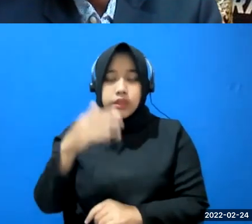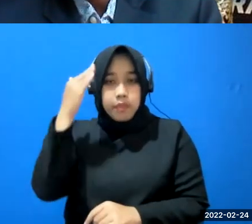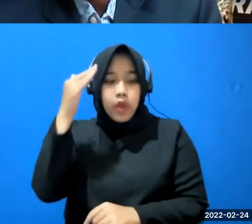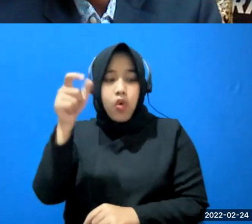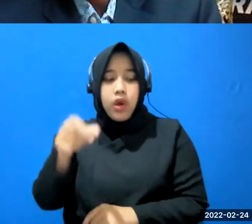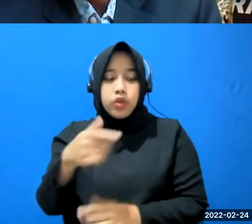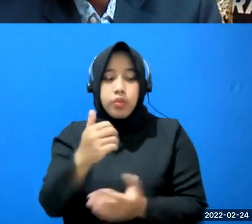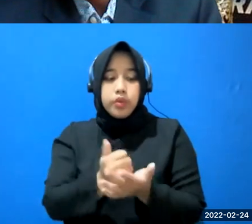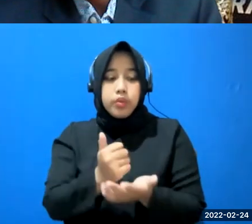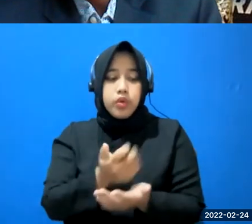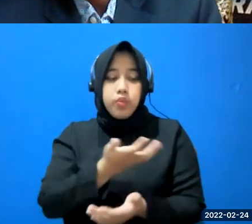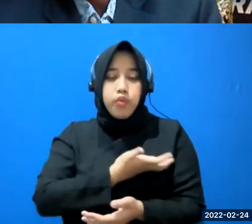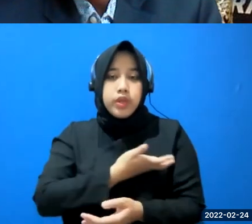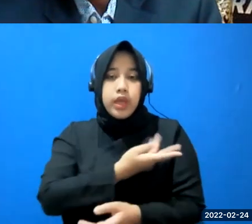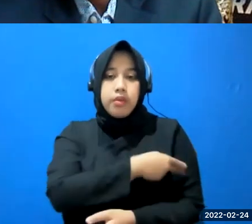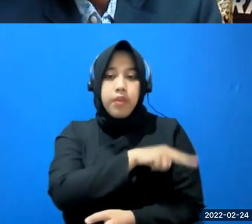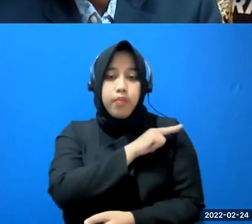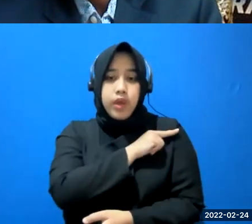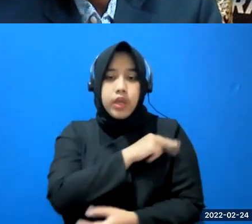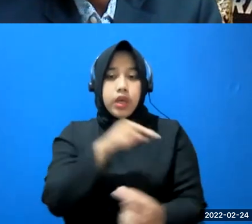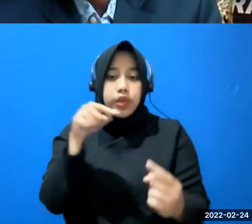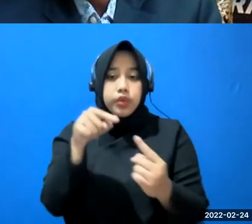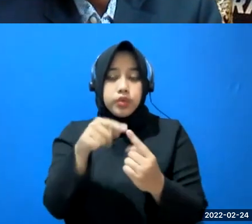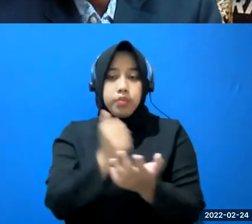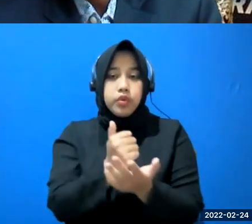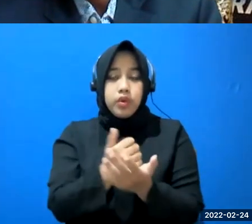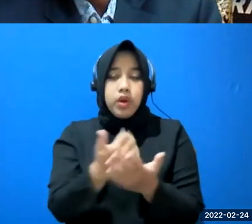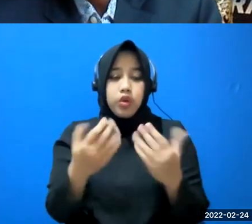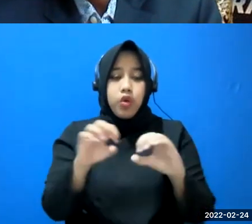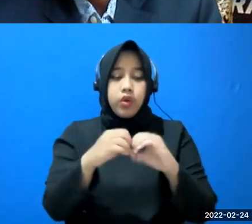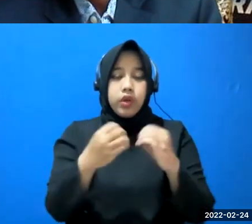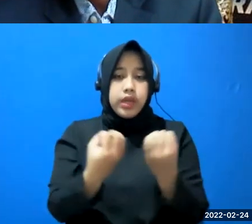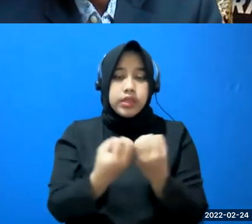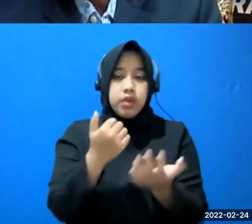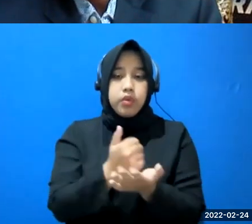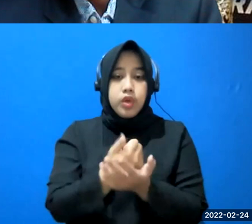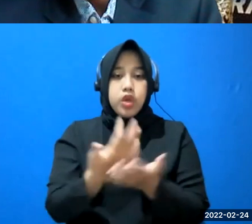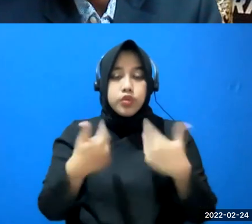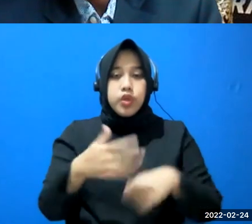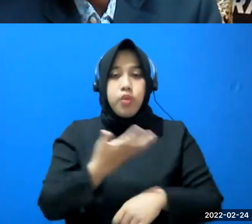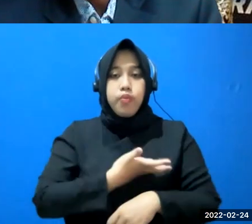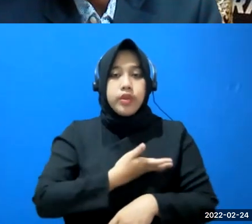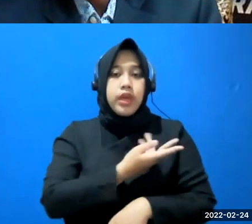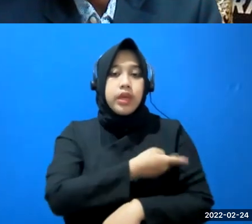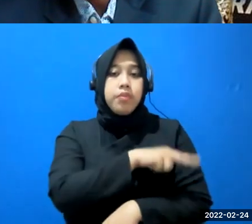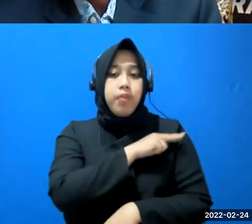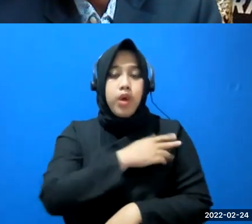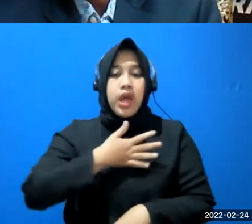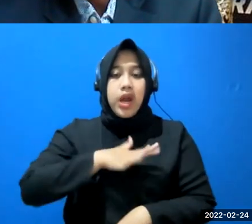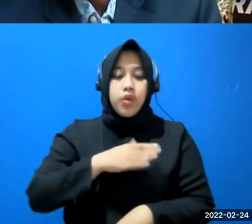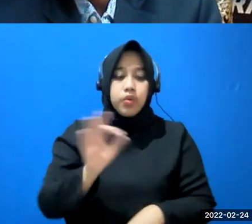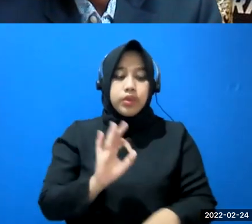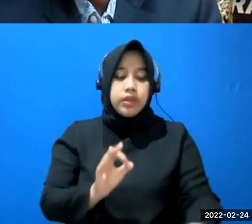kompeten yang ditunjukkan adalah orang yang memang kompeten atau organisasi yang memang sudah kompeten jadi tidak ada keraguan